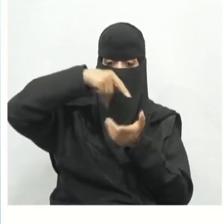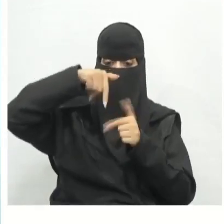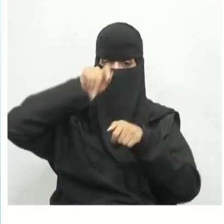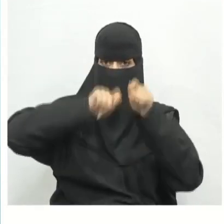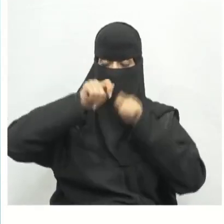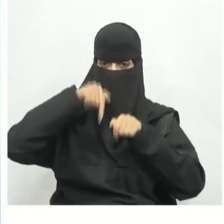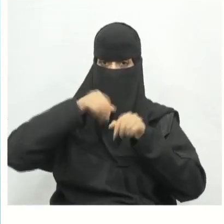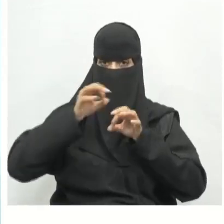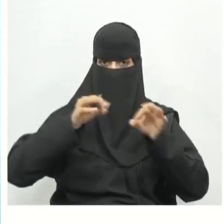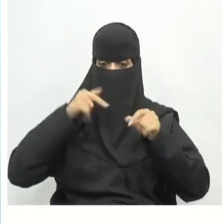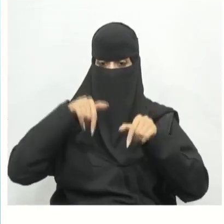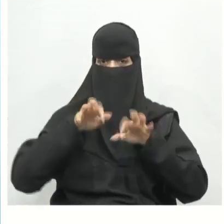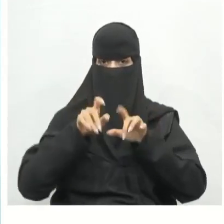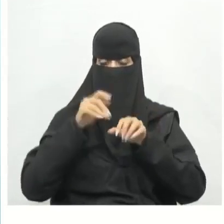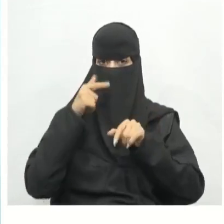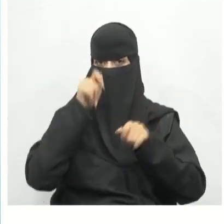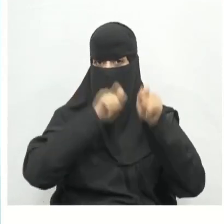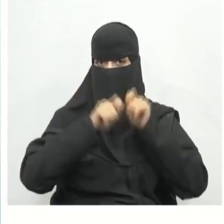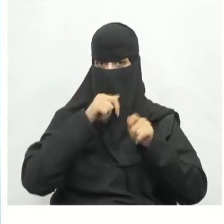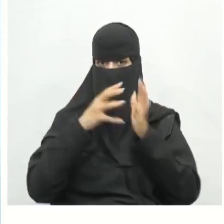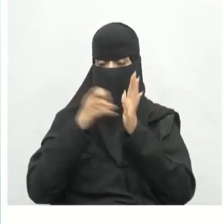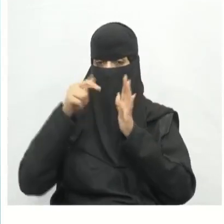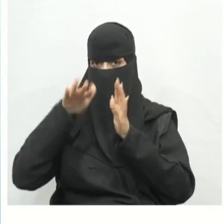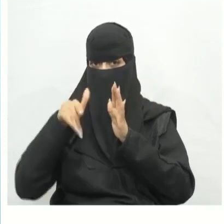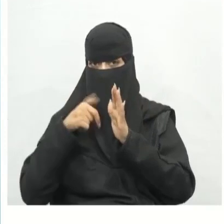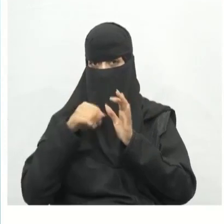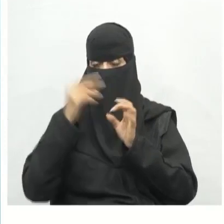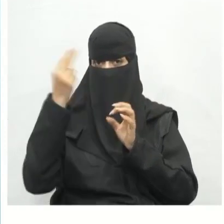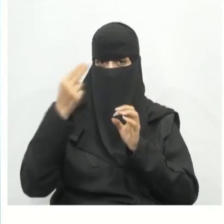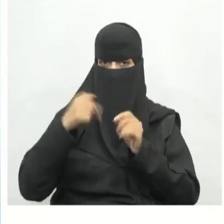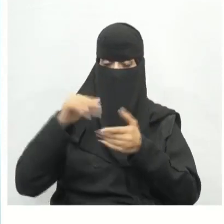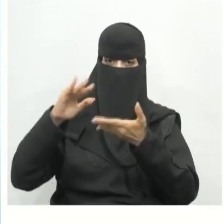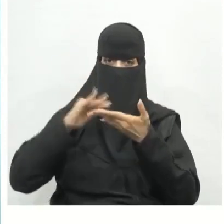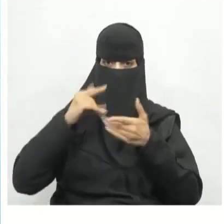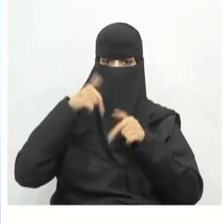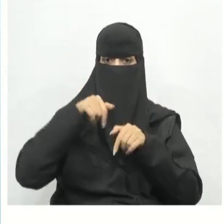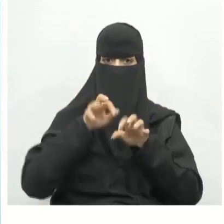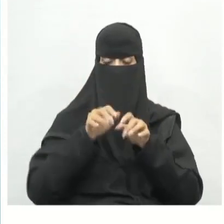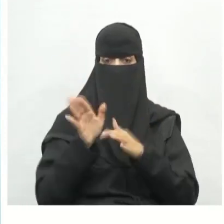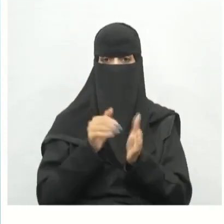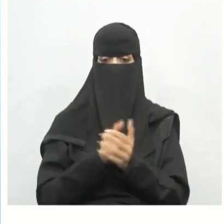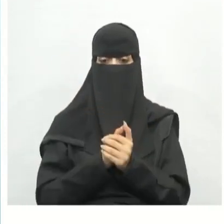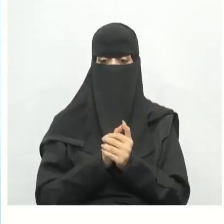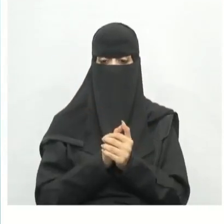المخططات على الجهاز حاسب واستخدام برامج التصميم بمساعدة الحاسب